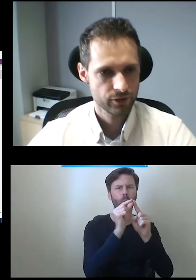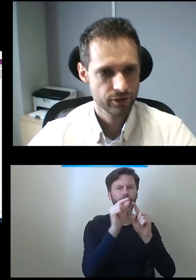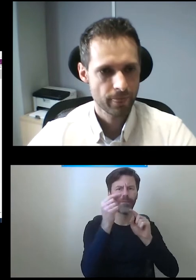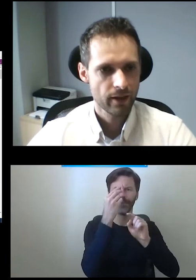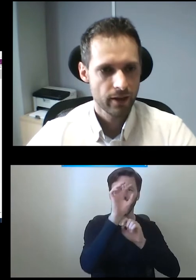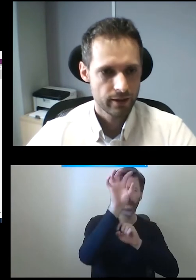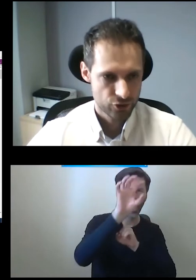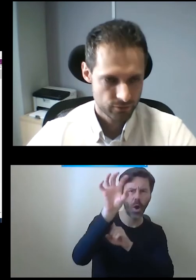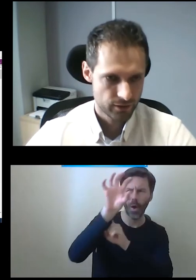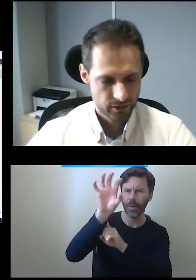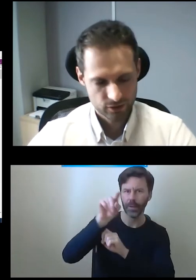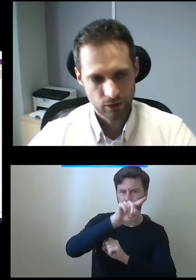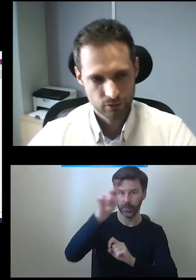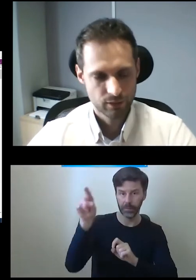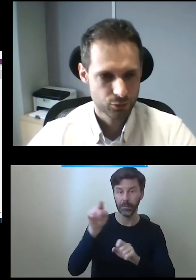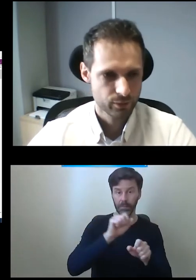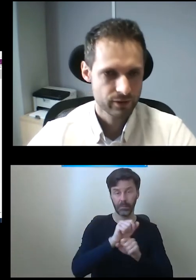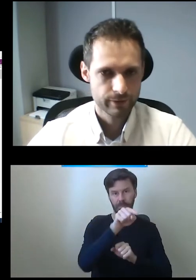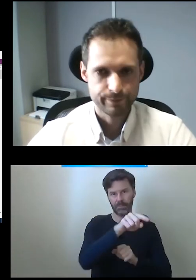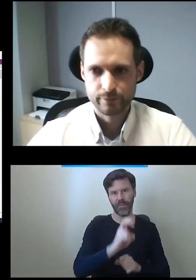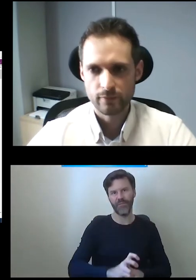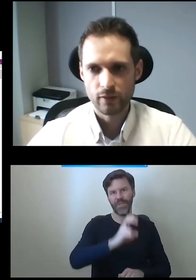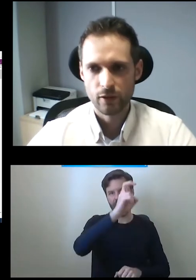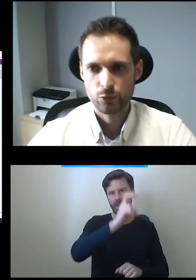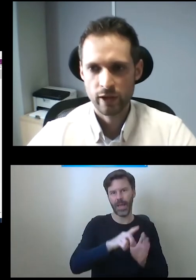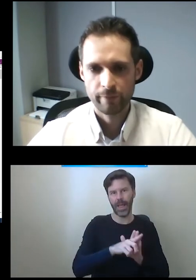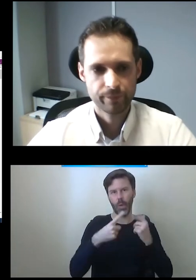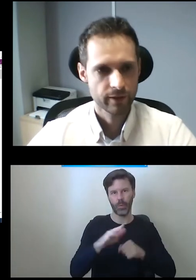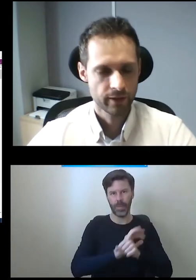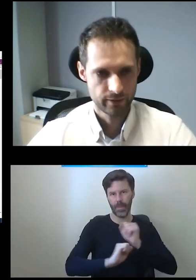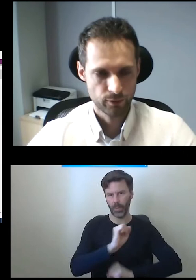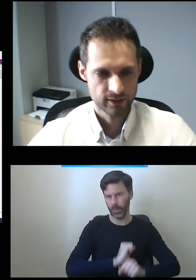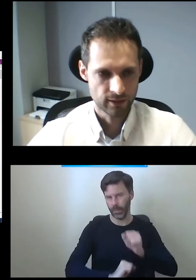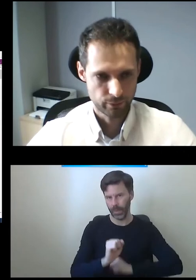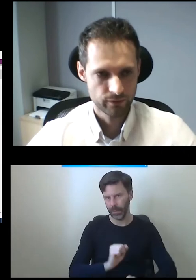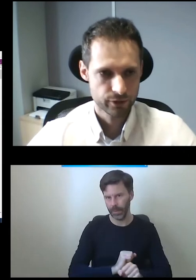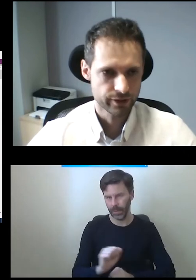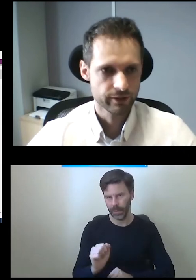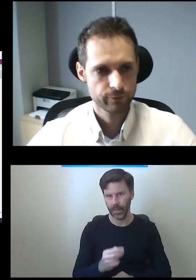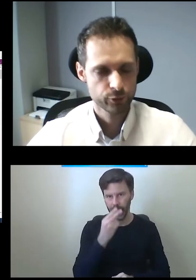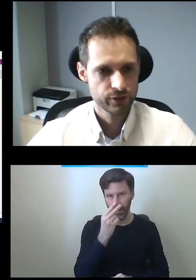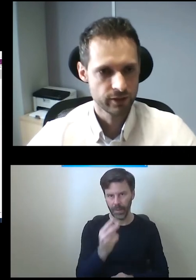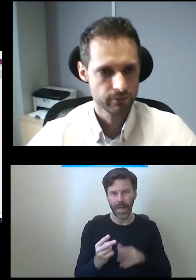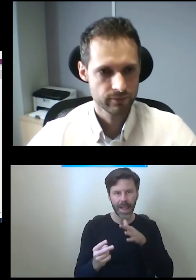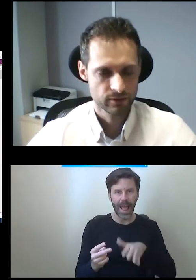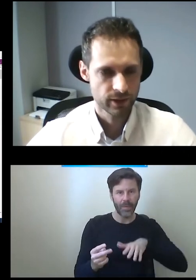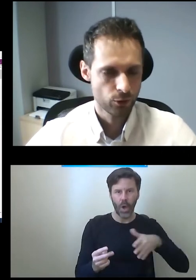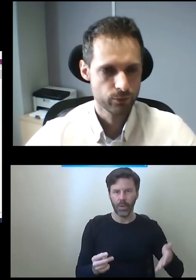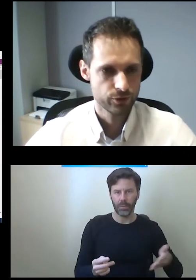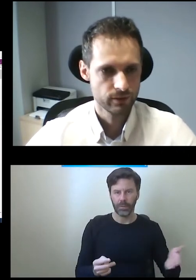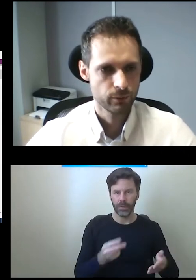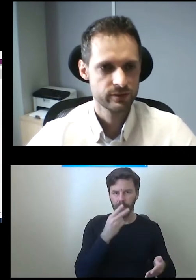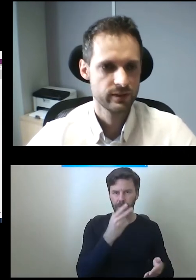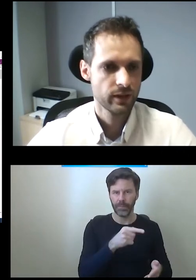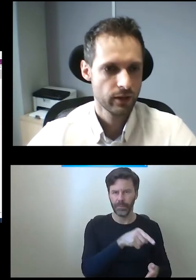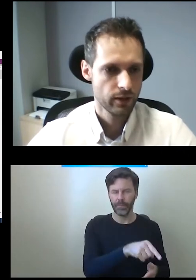okna właśnie i naszą windę też dla osób niepełnosprawnych, która jest pokazana po lewej stronie w pozycji tzw. home,